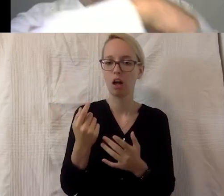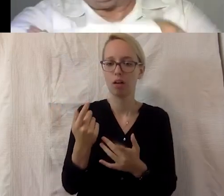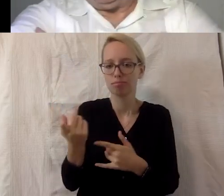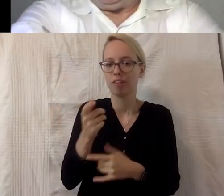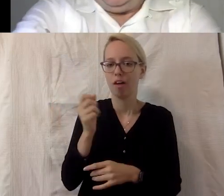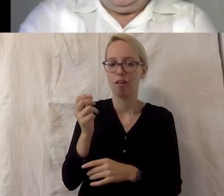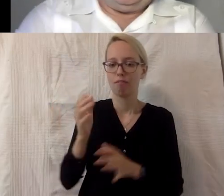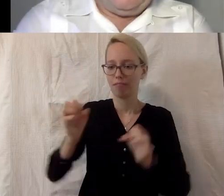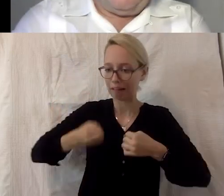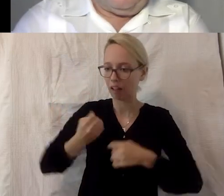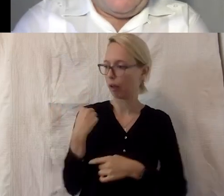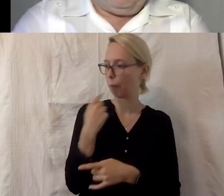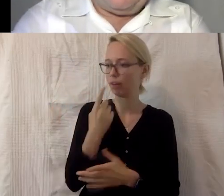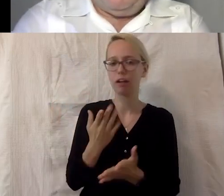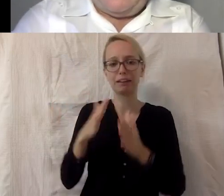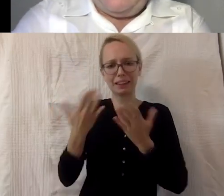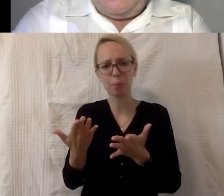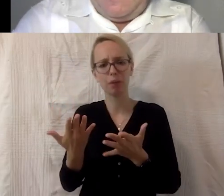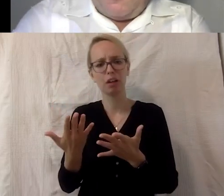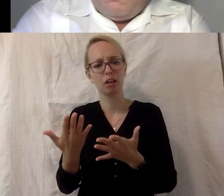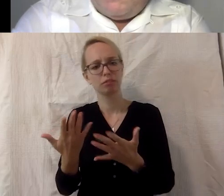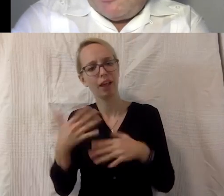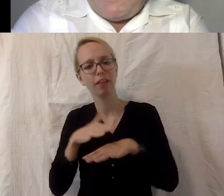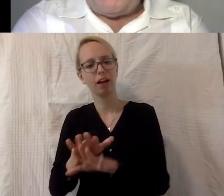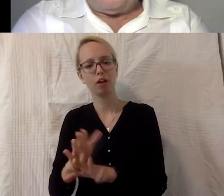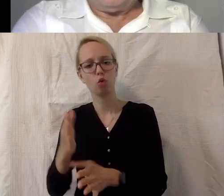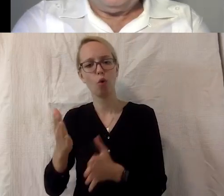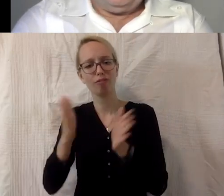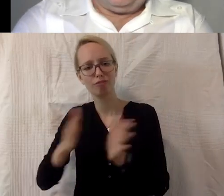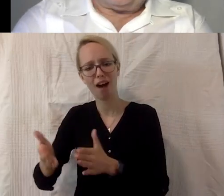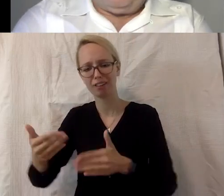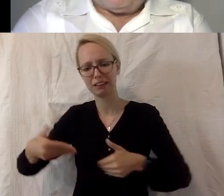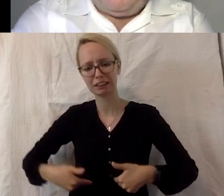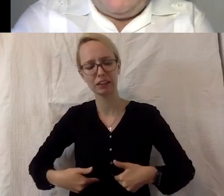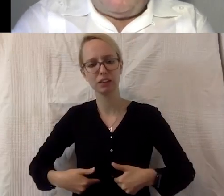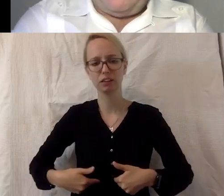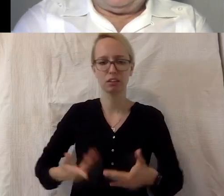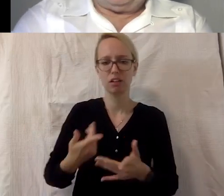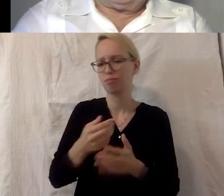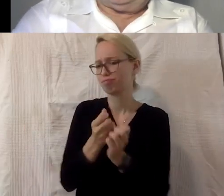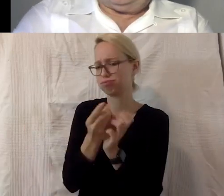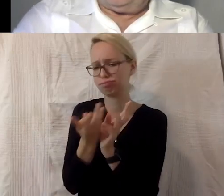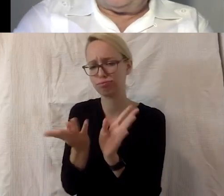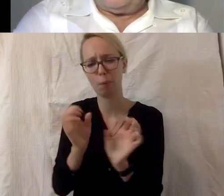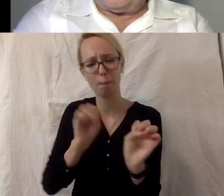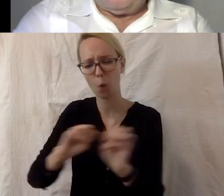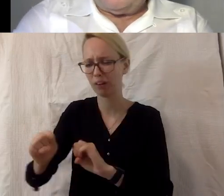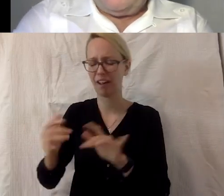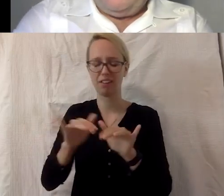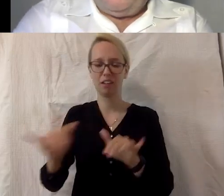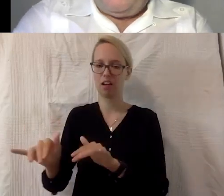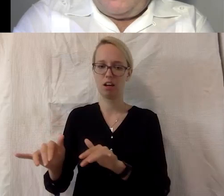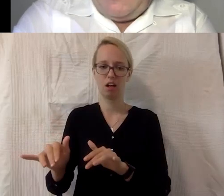Innovationsfachdienste, etc. der HPP, also wer da wirklich jetzt um die Beschäftigung jetzt von Menschen mit Behinderung, Eingliederung, Inklusion